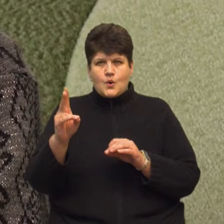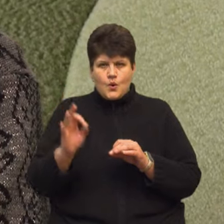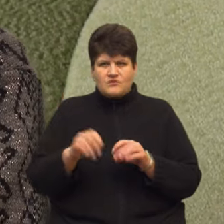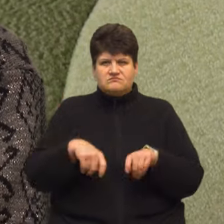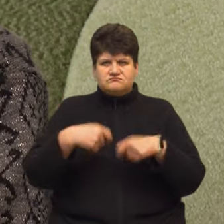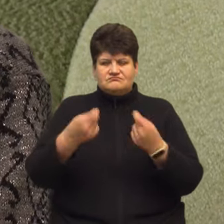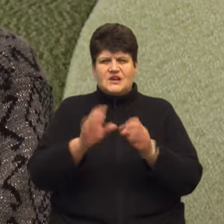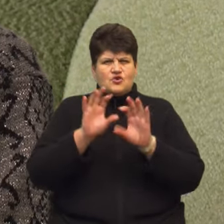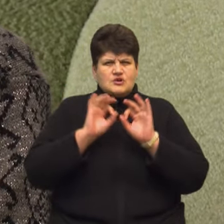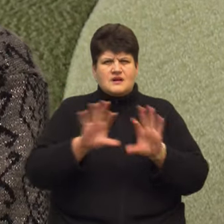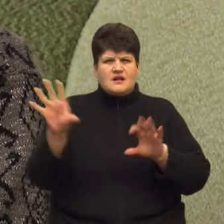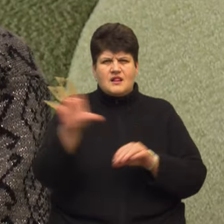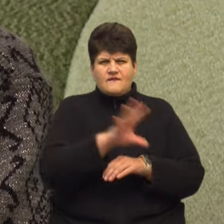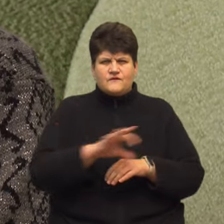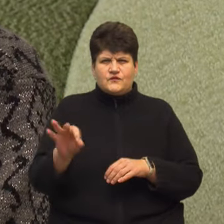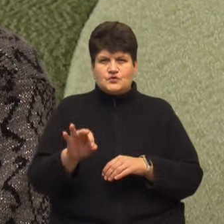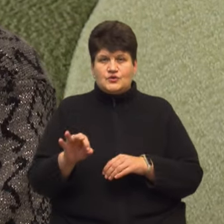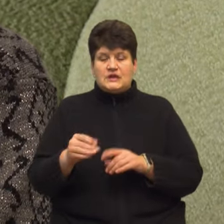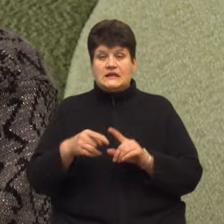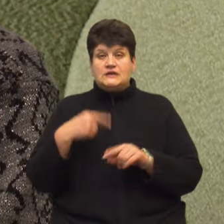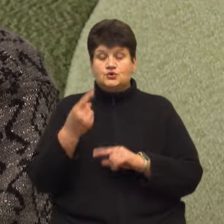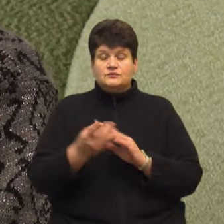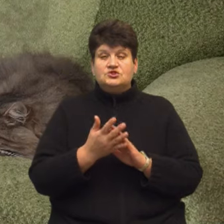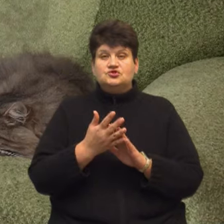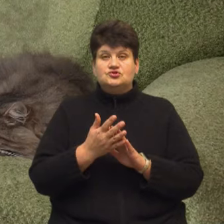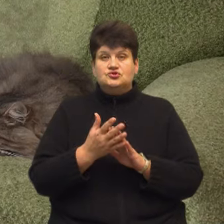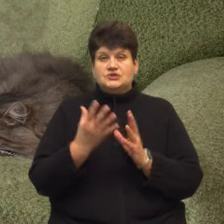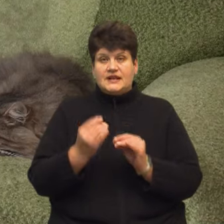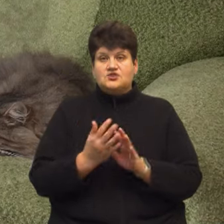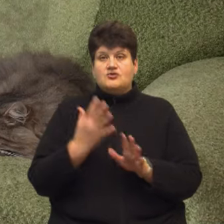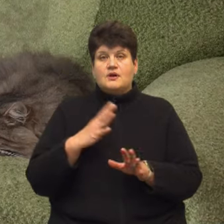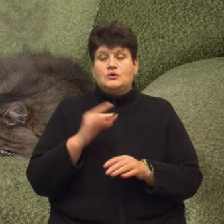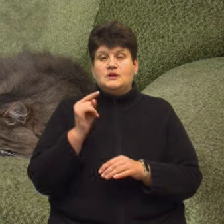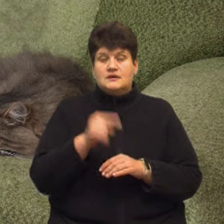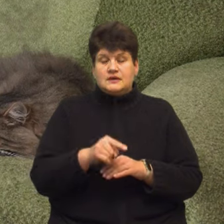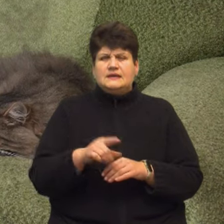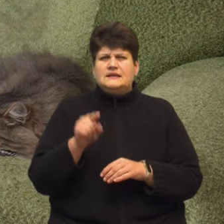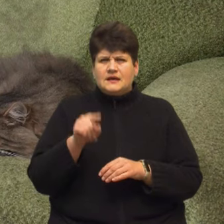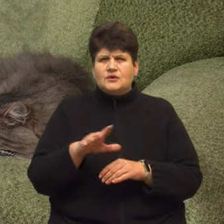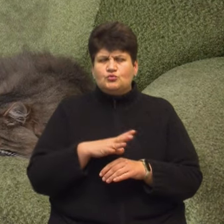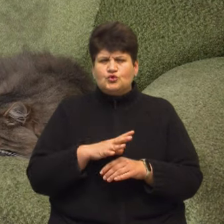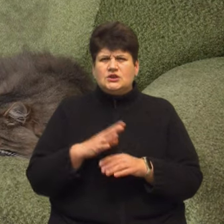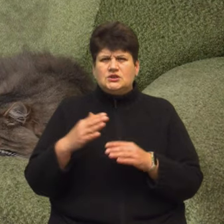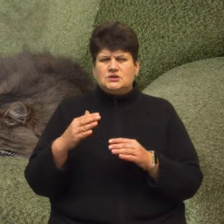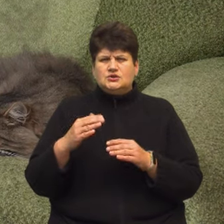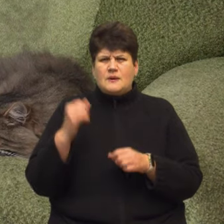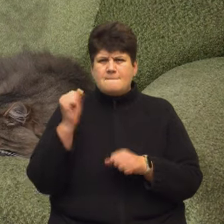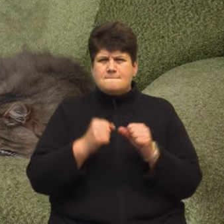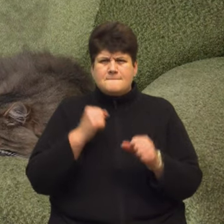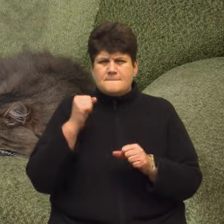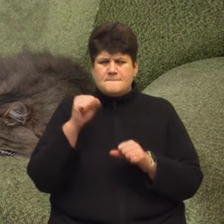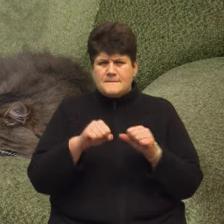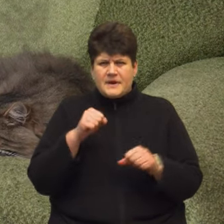Наступного дня дійшла черга і до неї, розповідає жінка. Так було, що біли, що і за пальці пхали